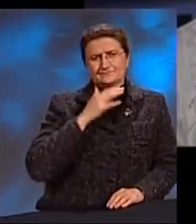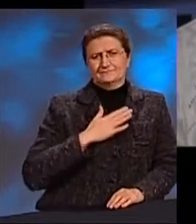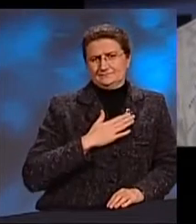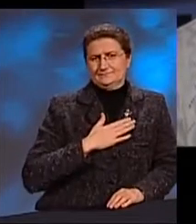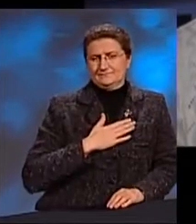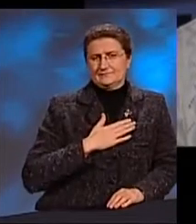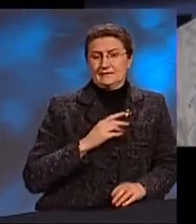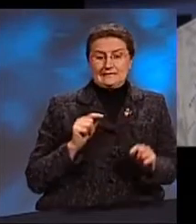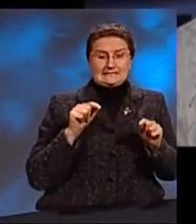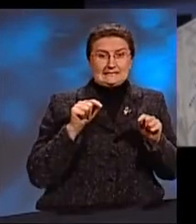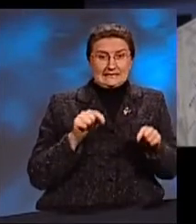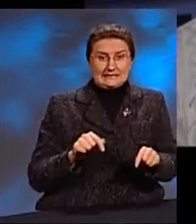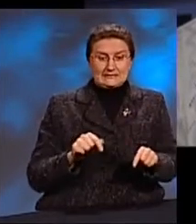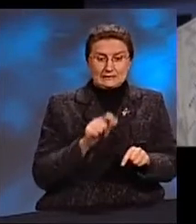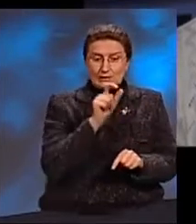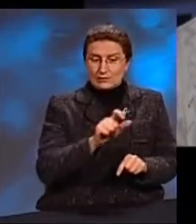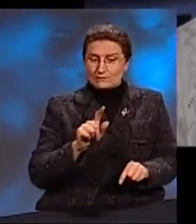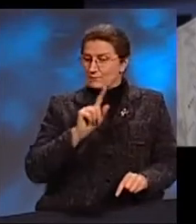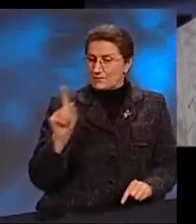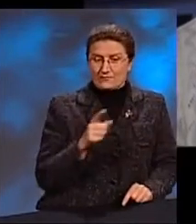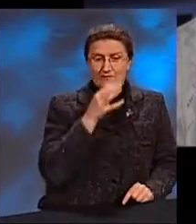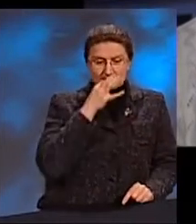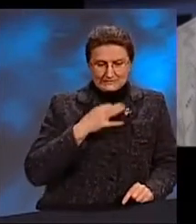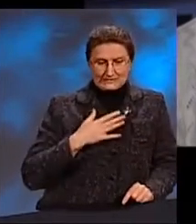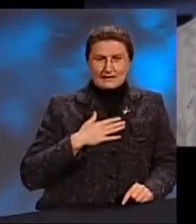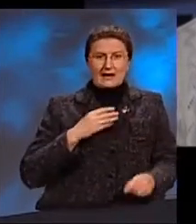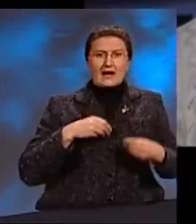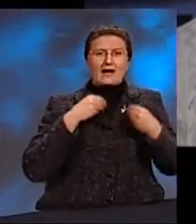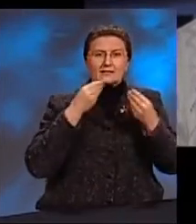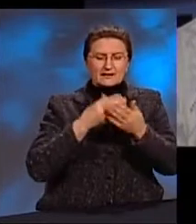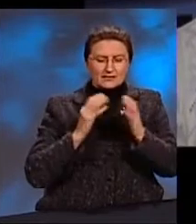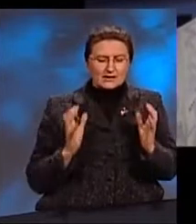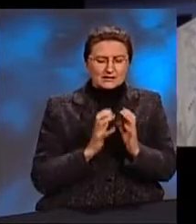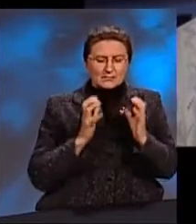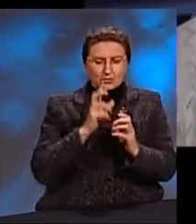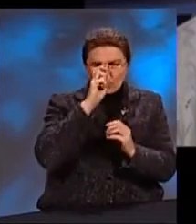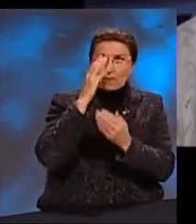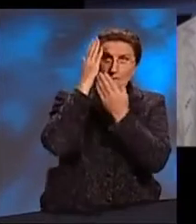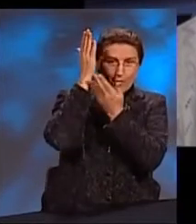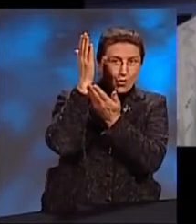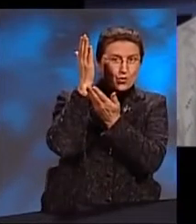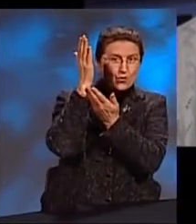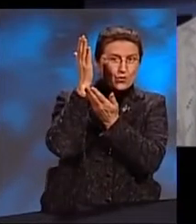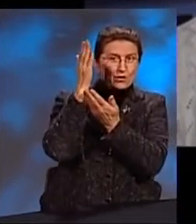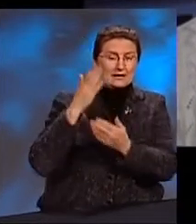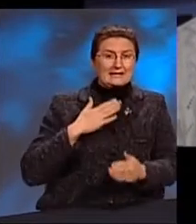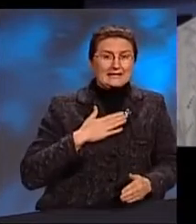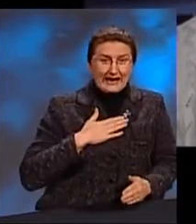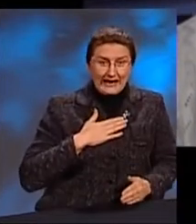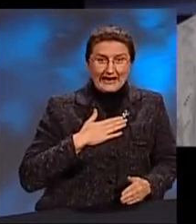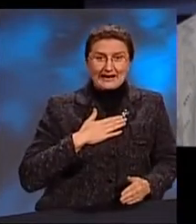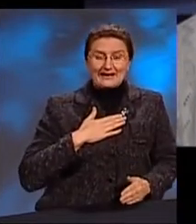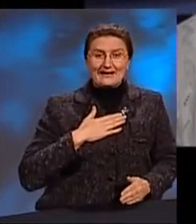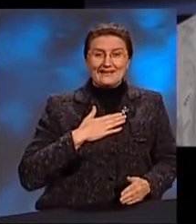И здесь вот эти люди впервые мне сказали Отдай свои заботы Богу И я уже